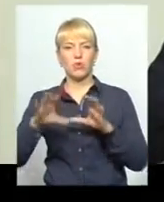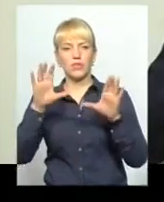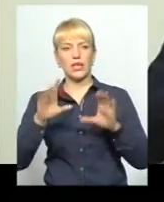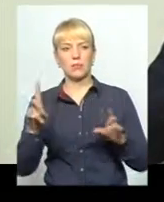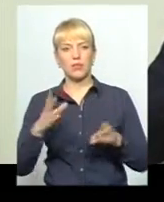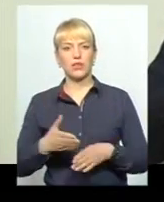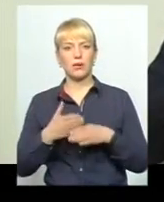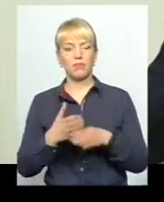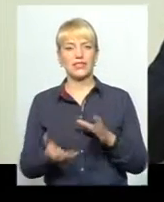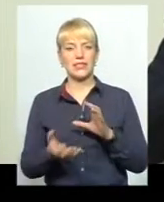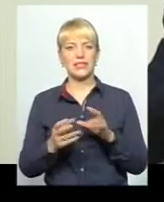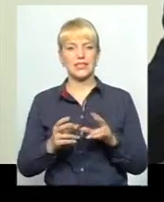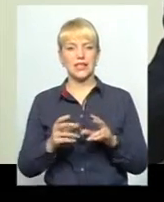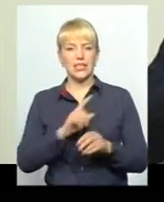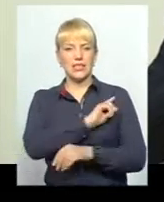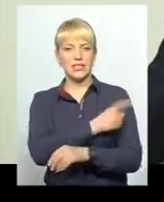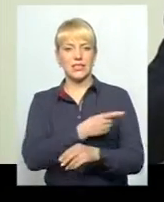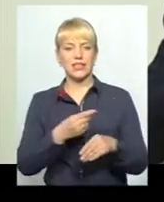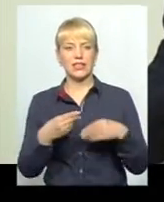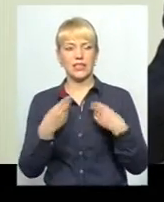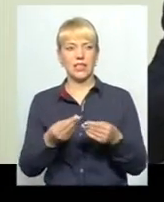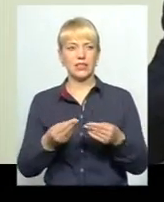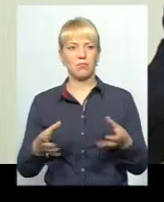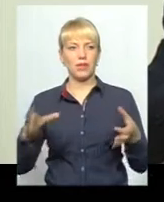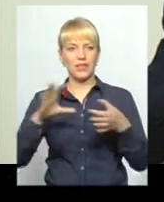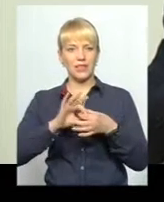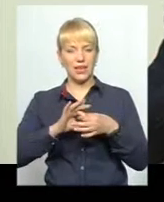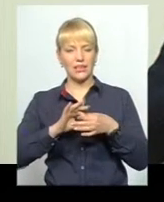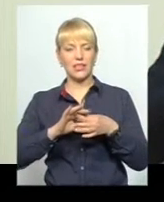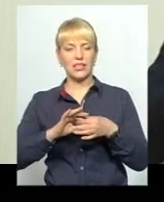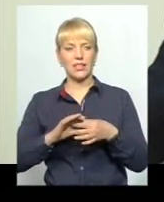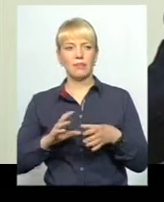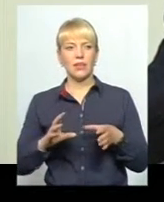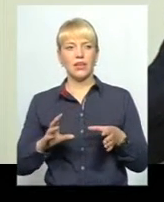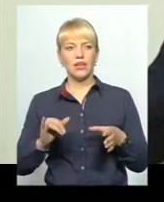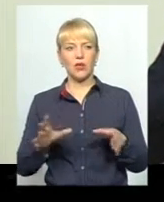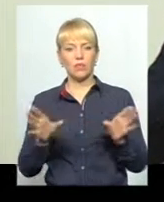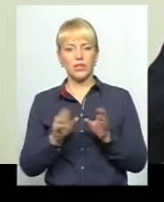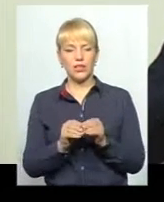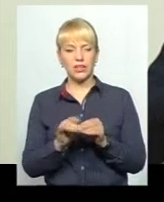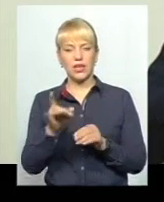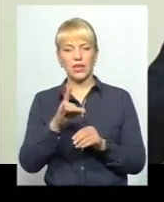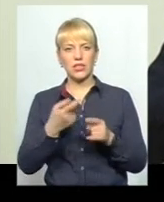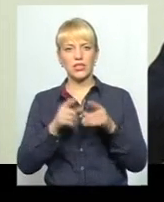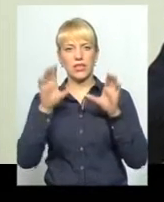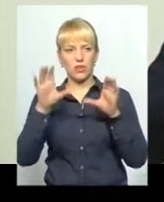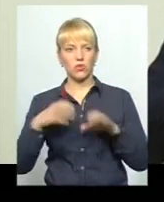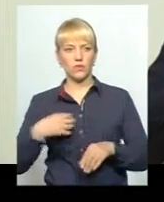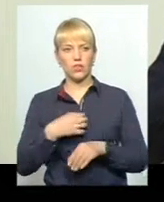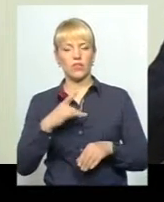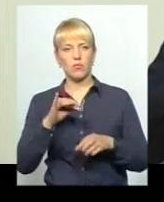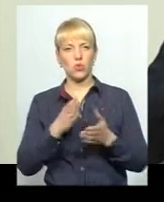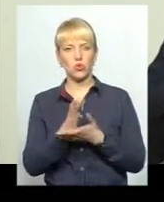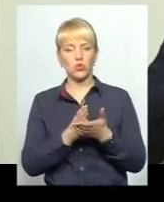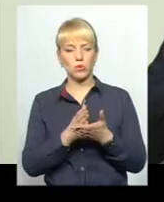підсилити, можливість приєднання двостворених громад і об'єднання суміжних районів. до речі, закон дуже важливий про службу в